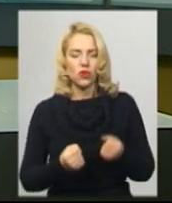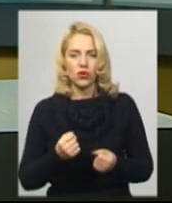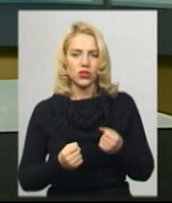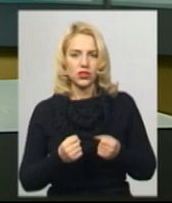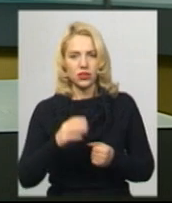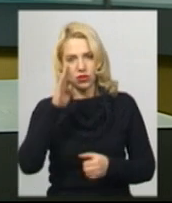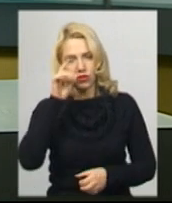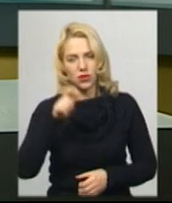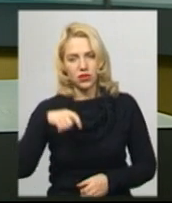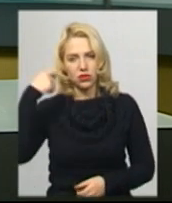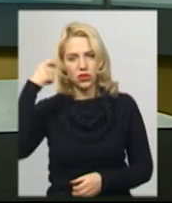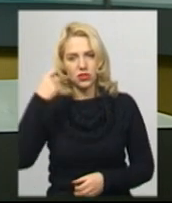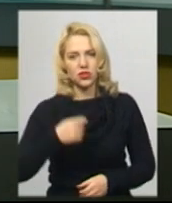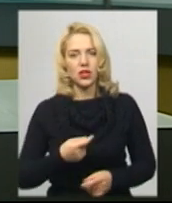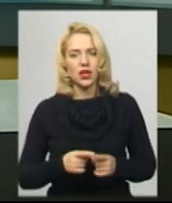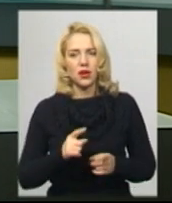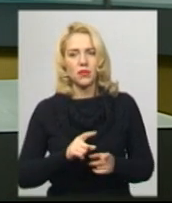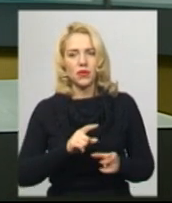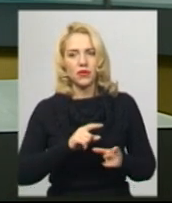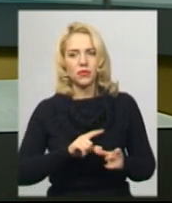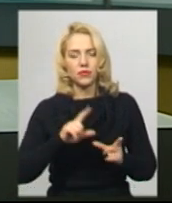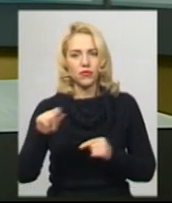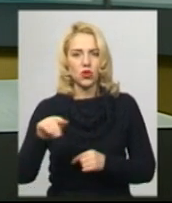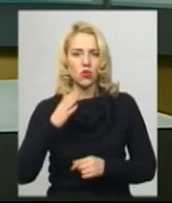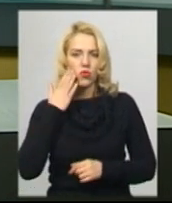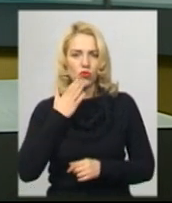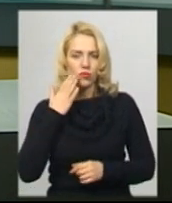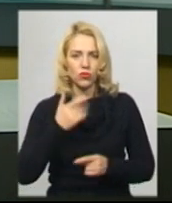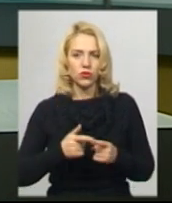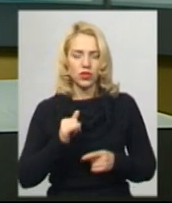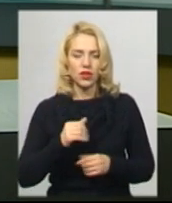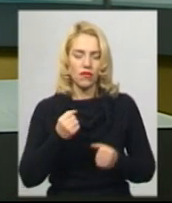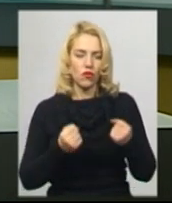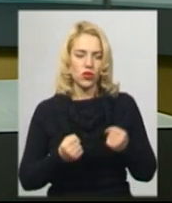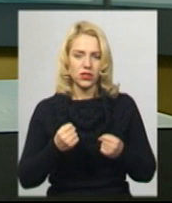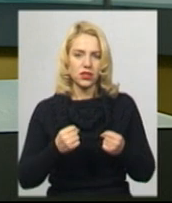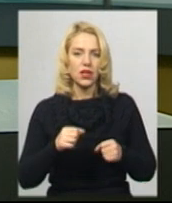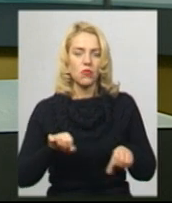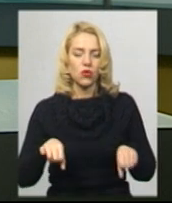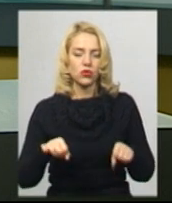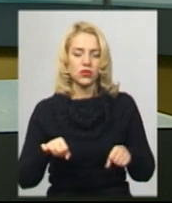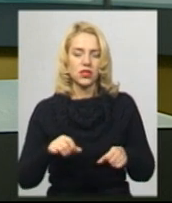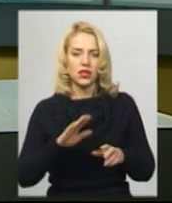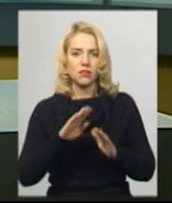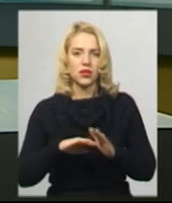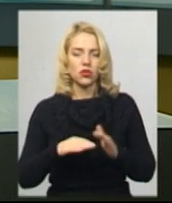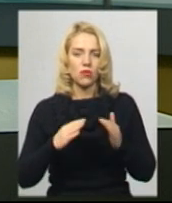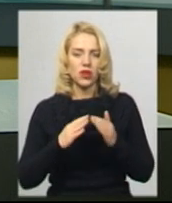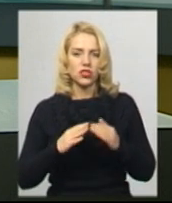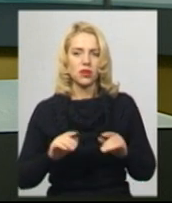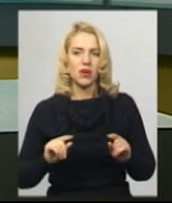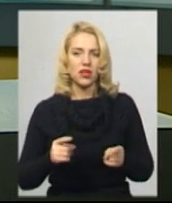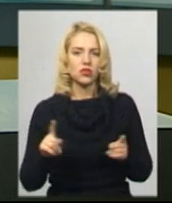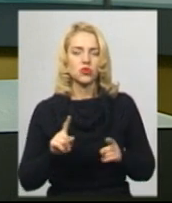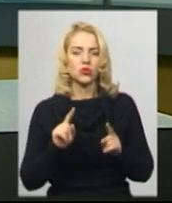21 жовтня перетнув кордон з Румунією. Водій мотоцикла під домашнім арештом, каже мати загиблої дитини Наталія Чорнобай. Чого